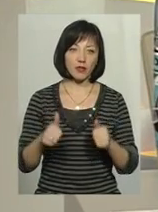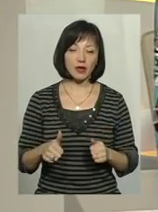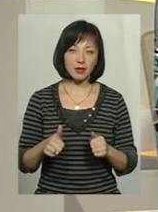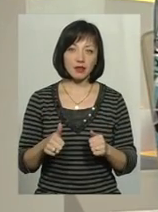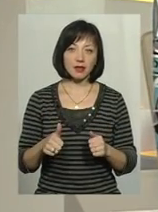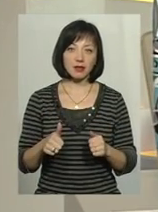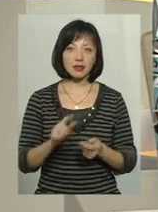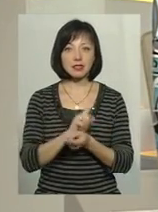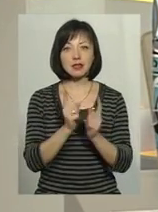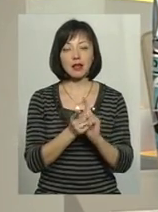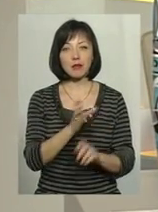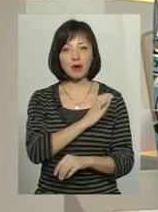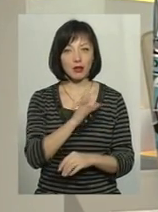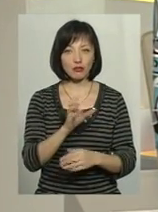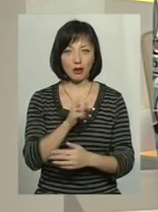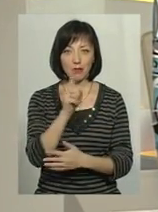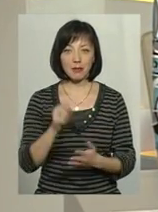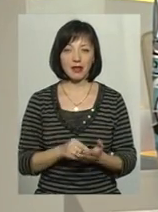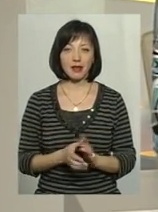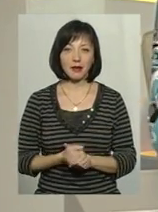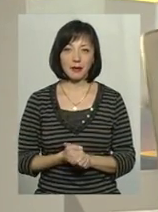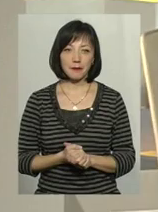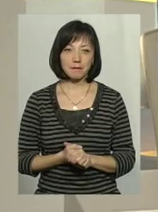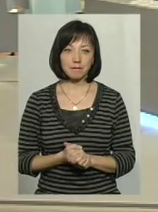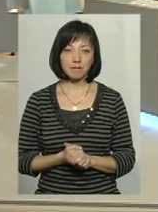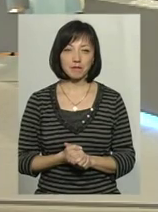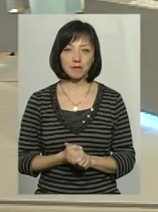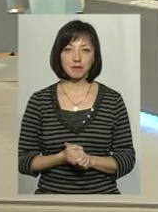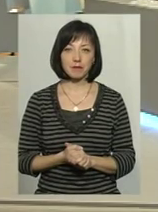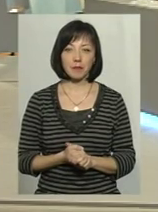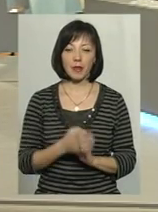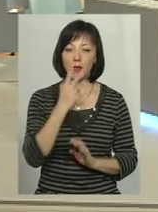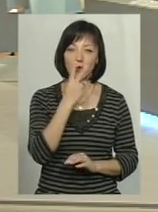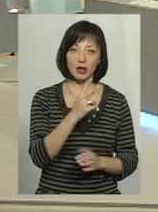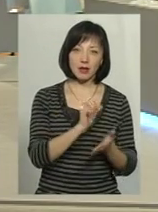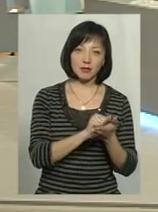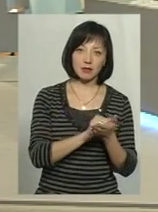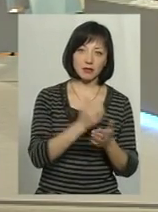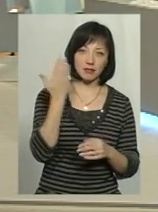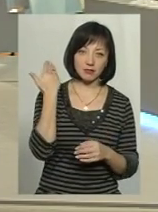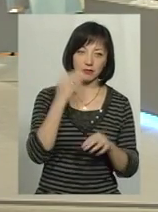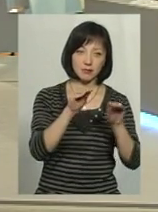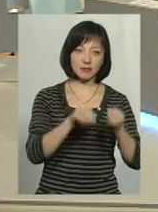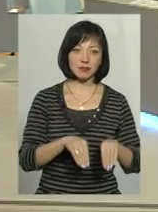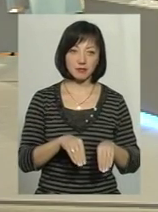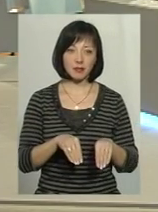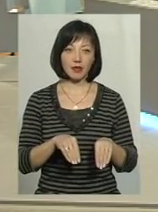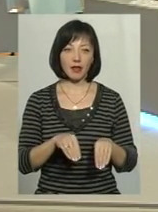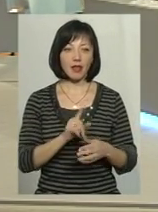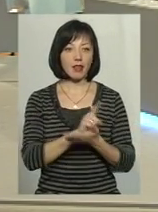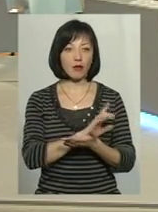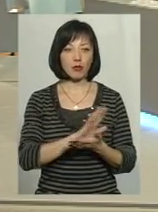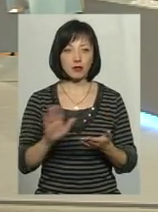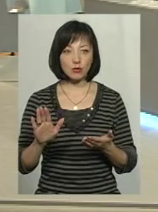стали багачами. Якщо поглянути на декларації паперові, які були не обов